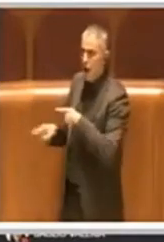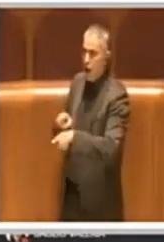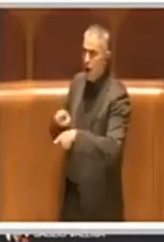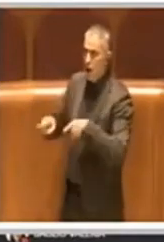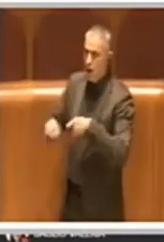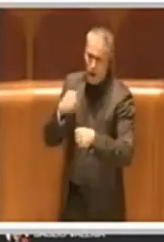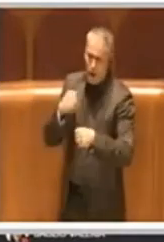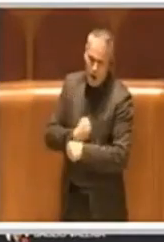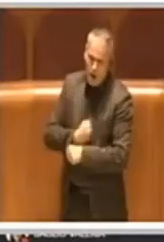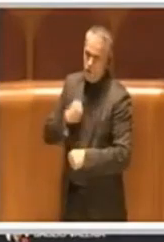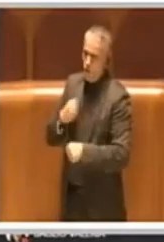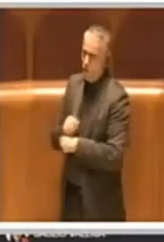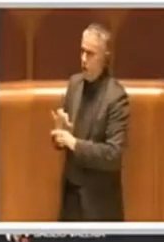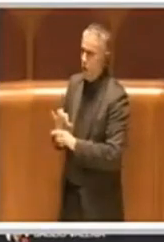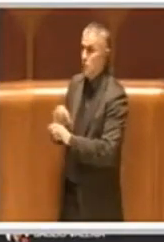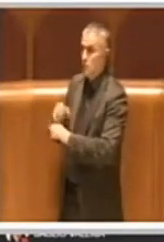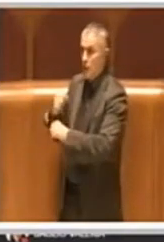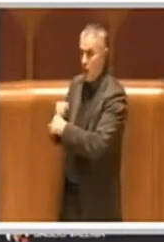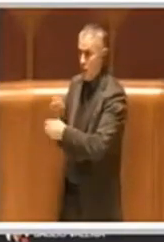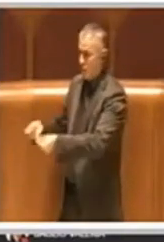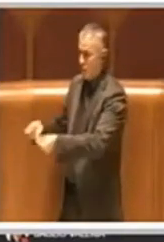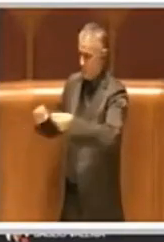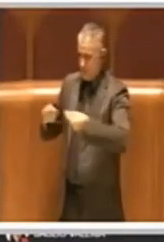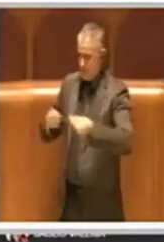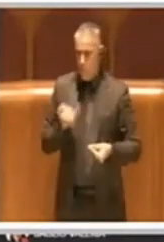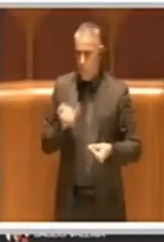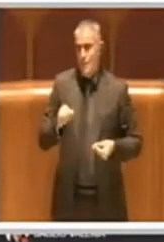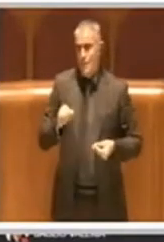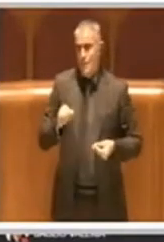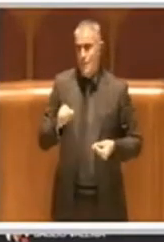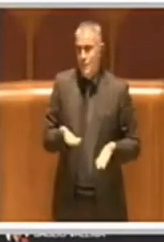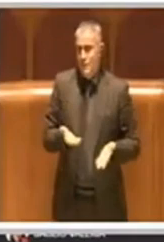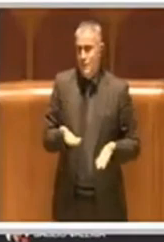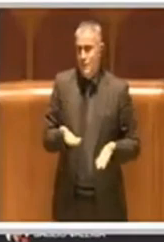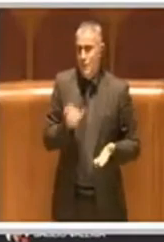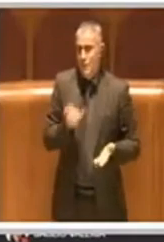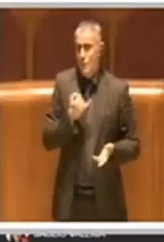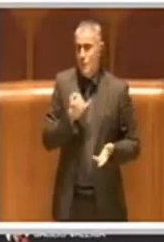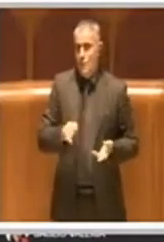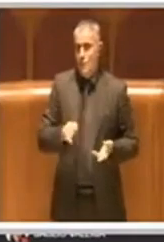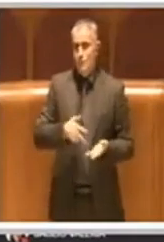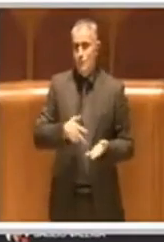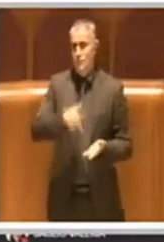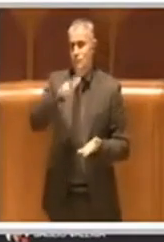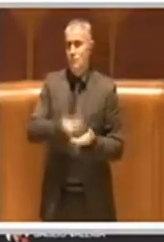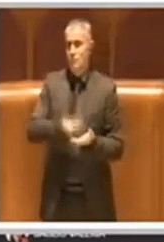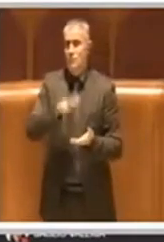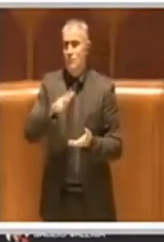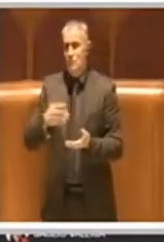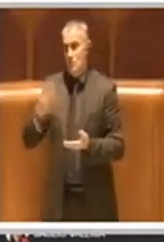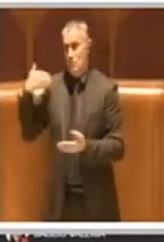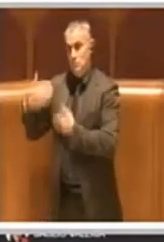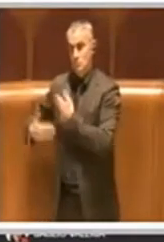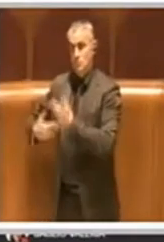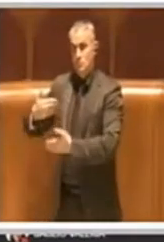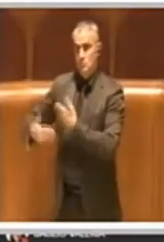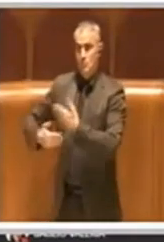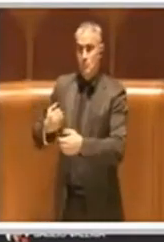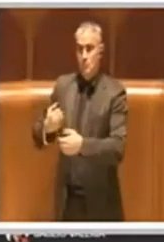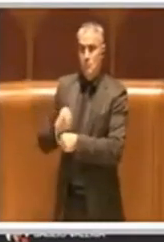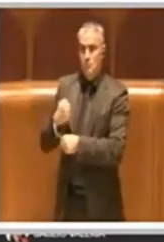quindi oggi andiamo a finalizzare un grande lavoro un grande iter che ha visto tanti soggetti